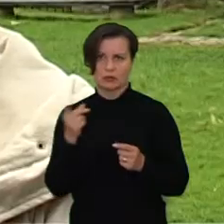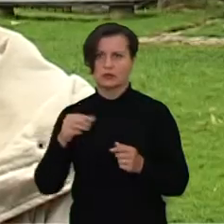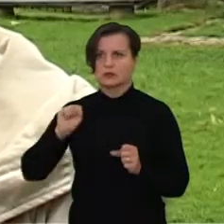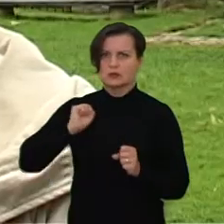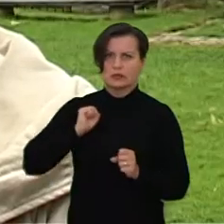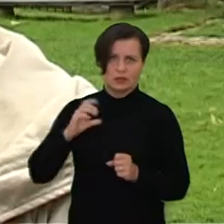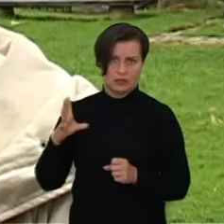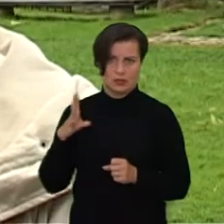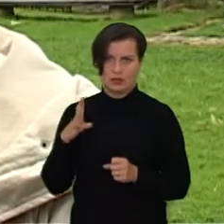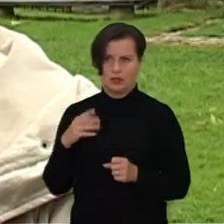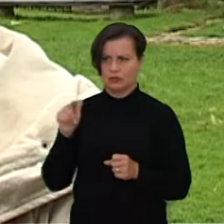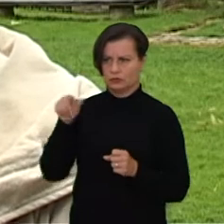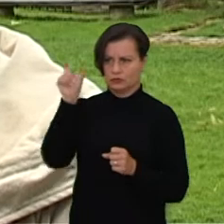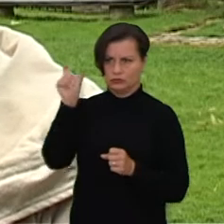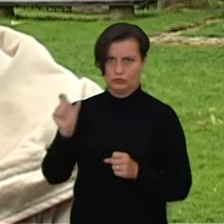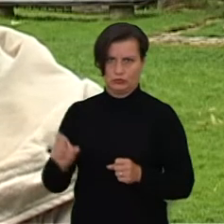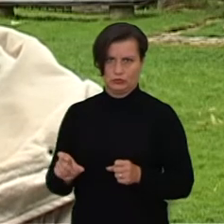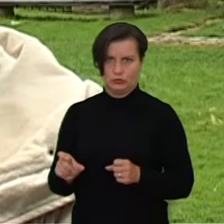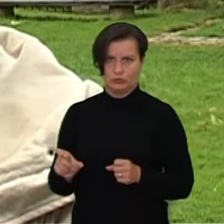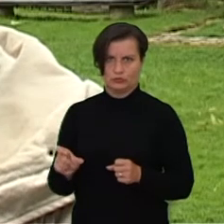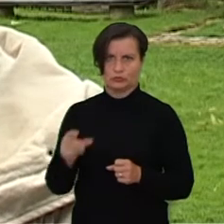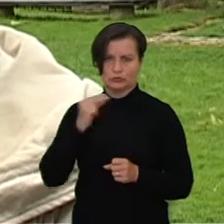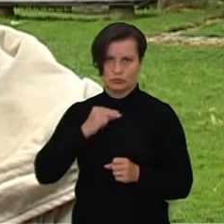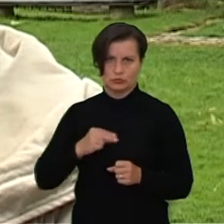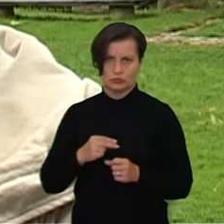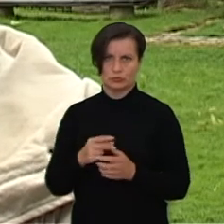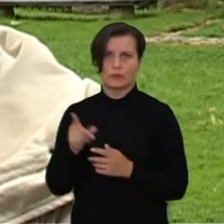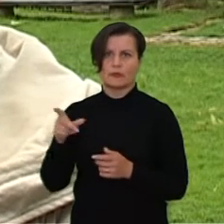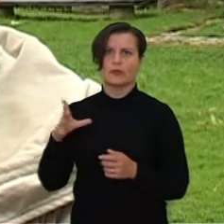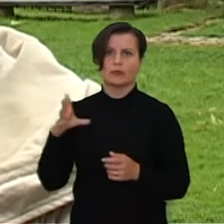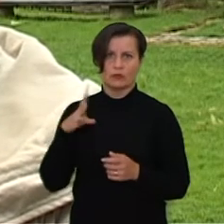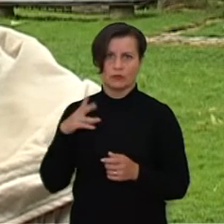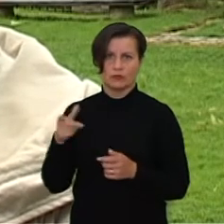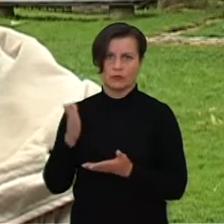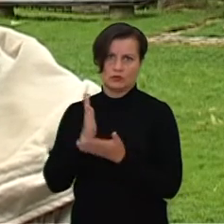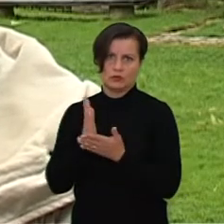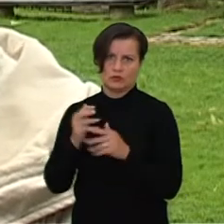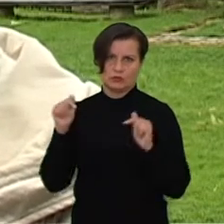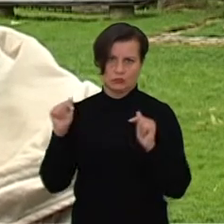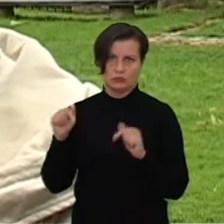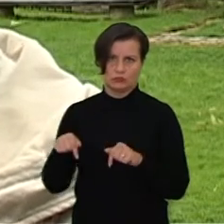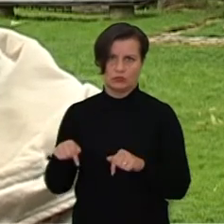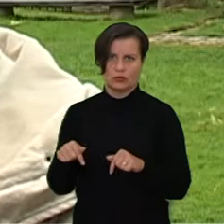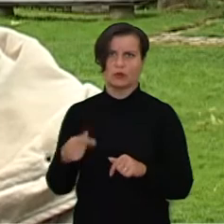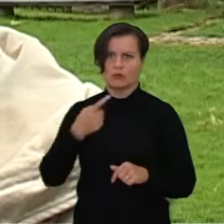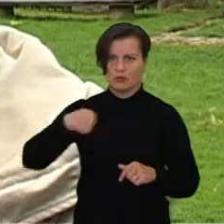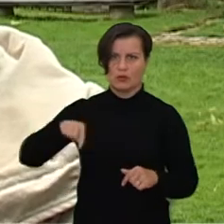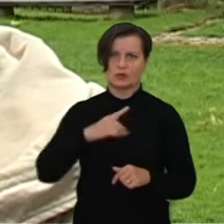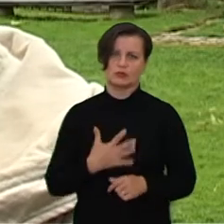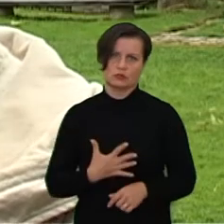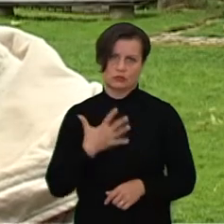ir negali atsistebėti šitą asmenybę, kuri buvo, kuri yra čia.